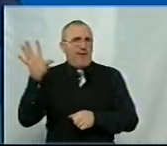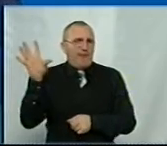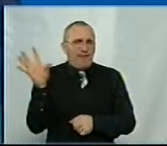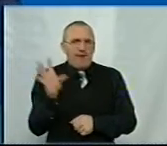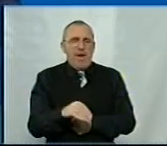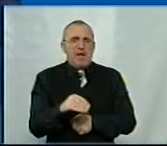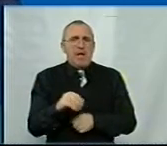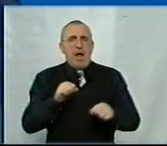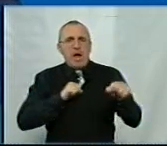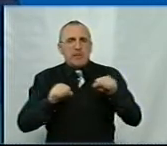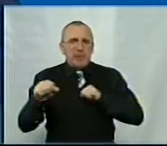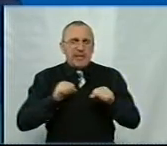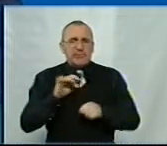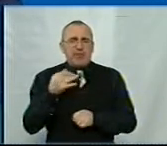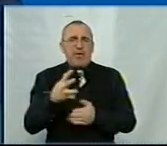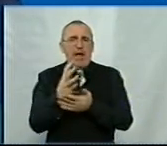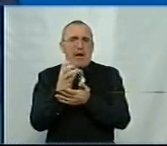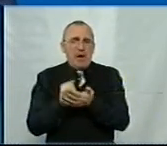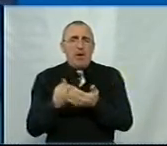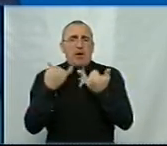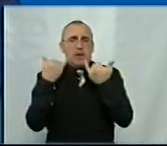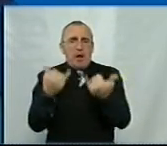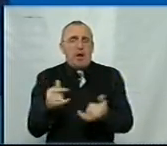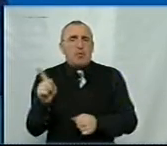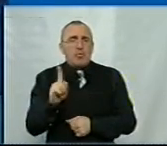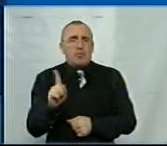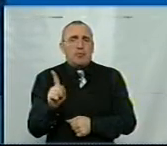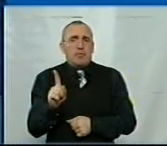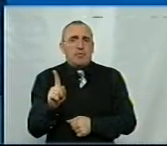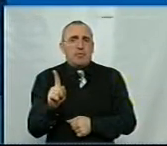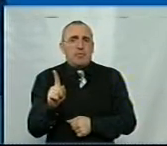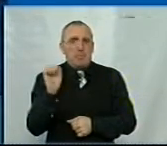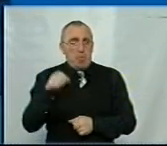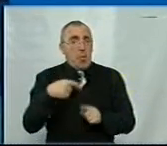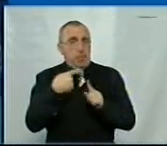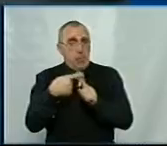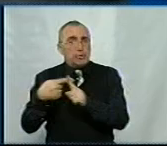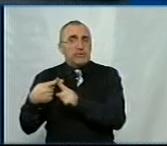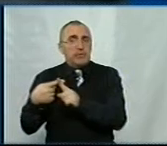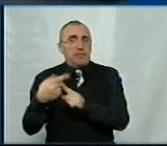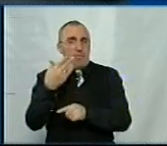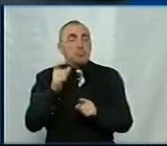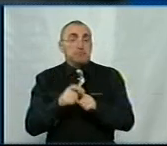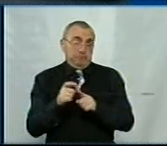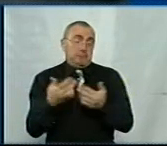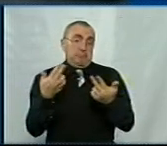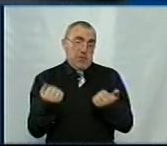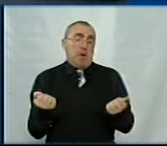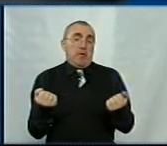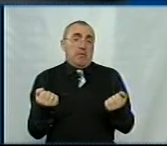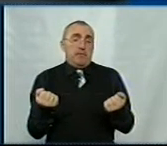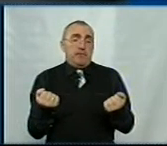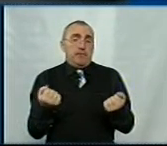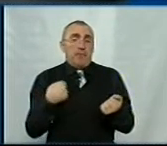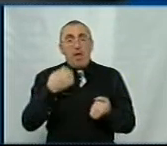адміністративний ресурс для того, щоб… Тобто це можна позитивно оцінювати її слова? Я вважаю, що так, і